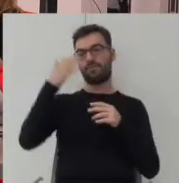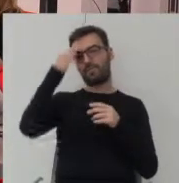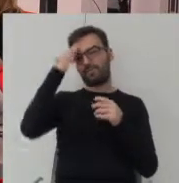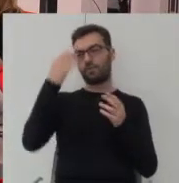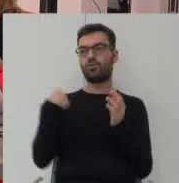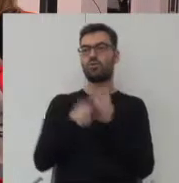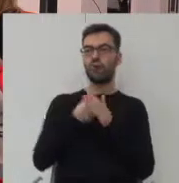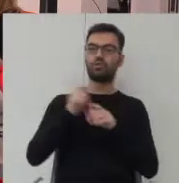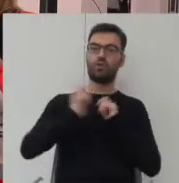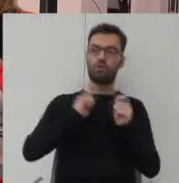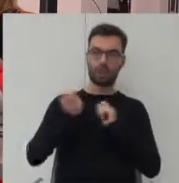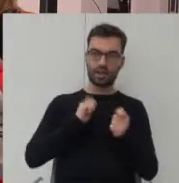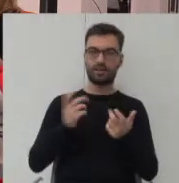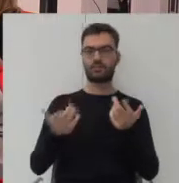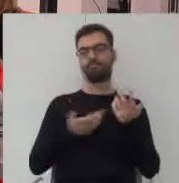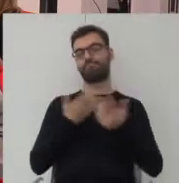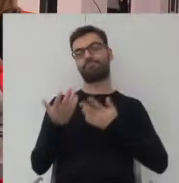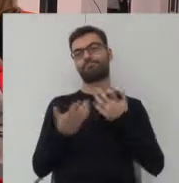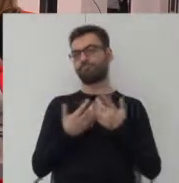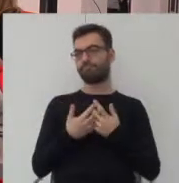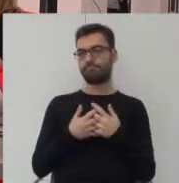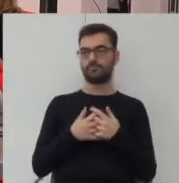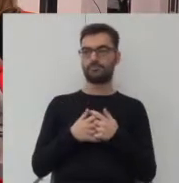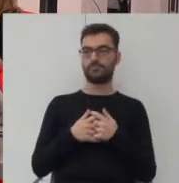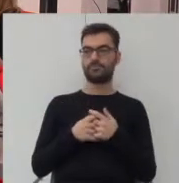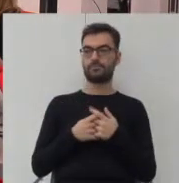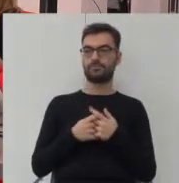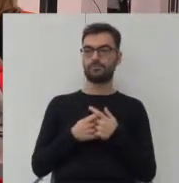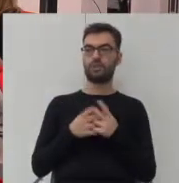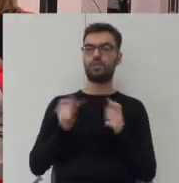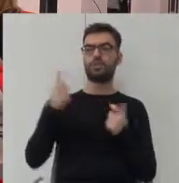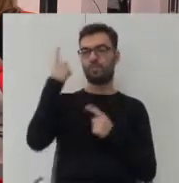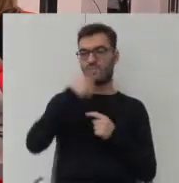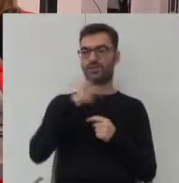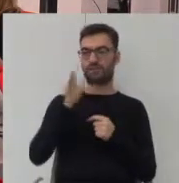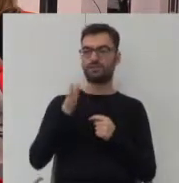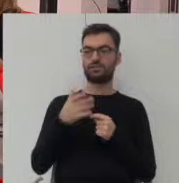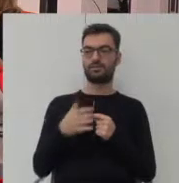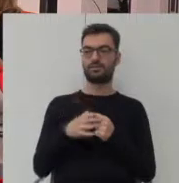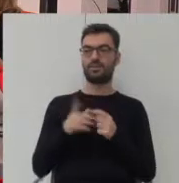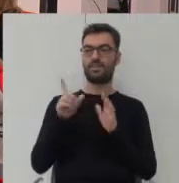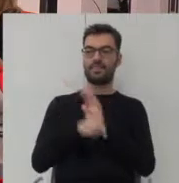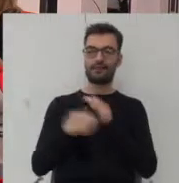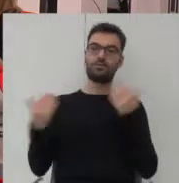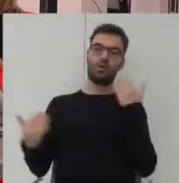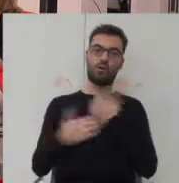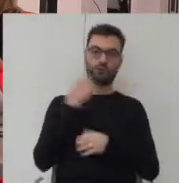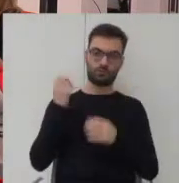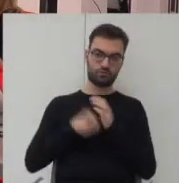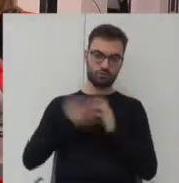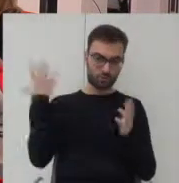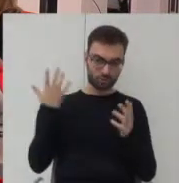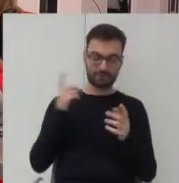duże koszty komunikacji, tak naprawdę to, co myśleli, że będzie dla nich tańsze, życie się okazuje